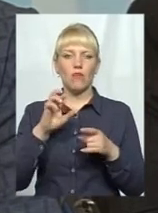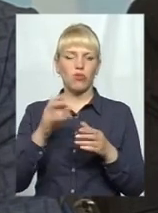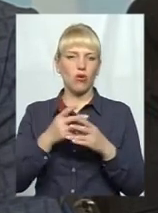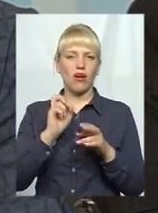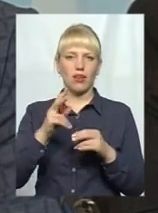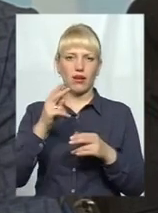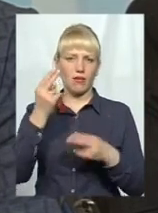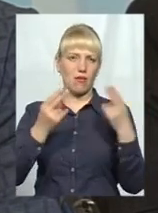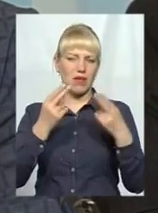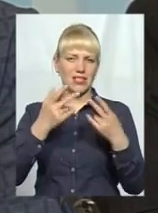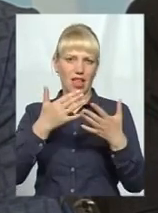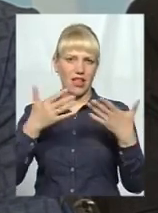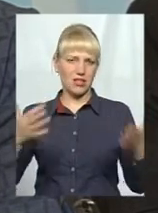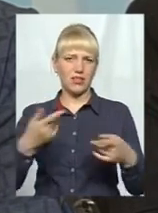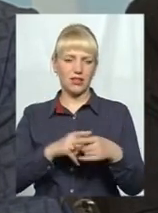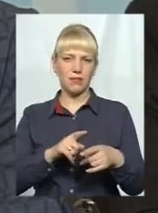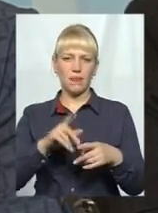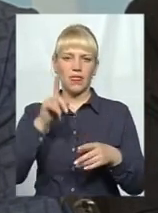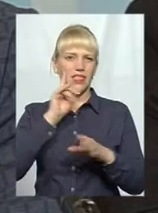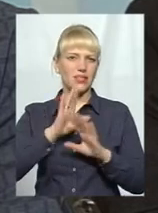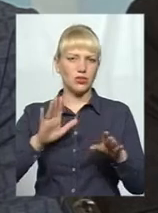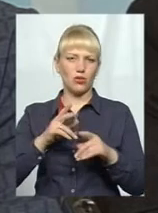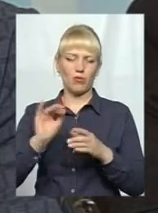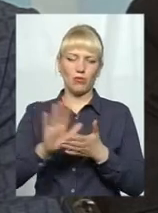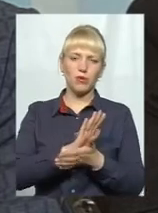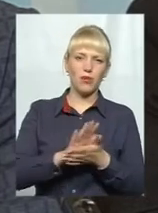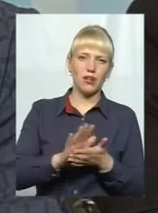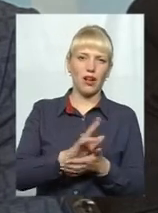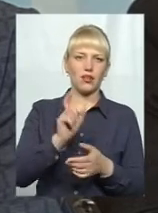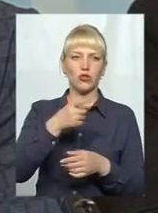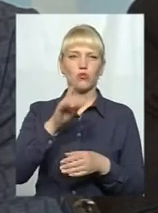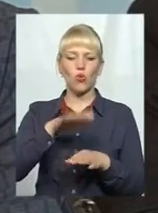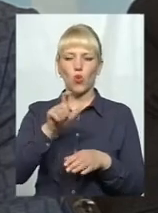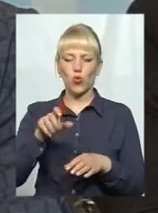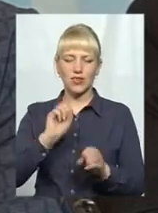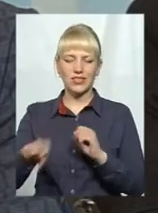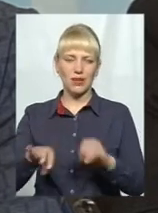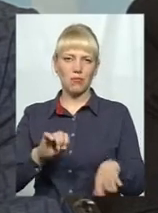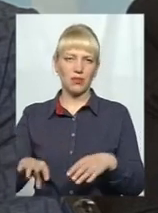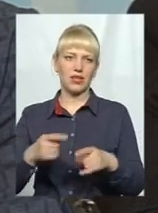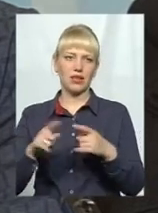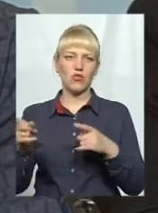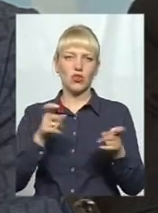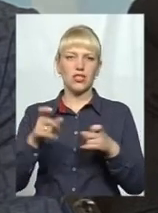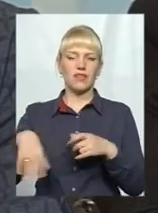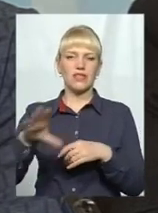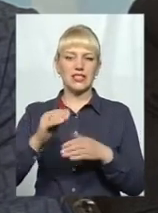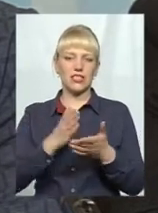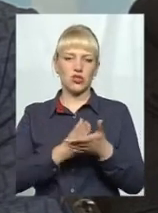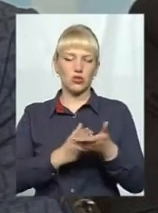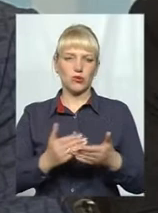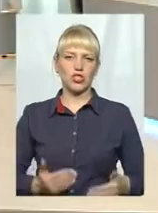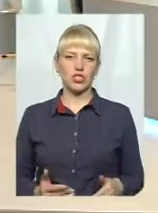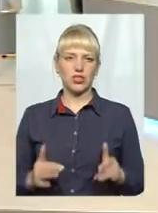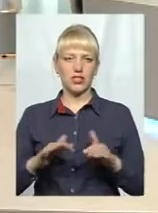транспортних зупинках, воно створює багато незручностей по прибиранню так само, тому що люди і смітять, воно, відповідно, задіє всі служби життєдіяльності міста.